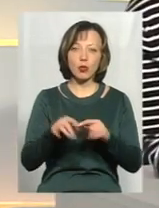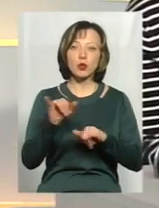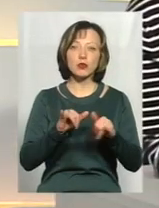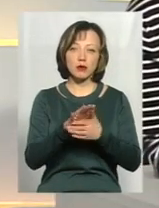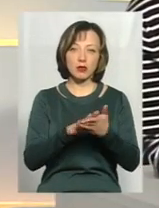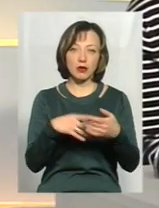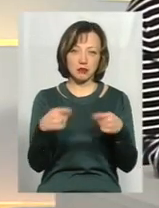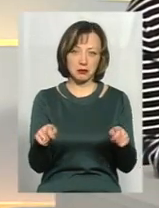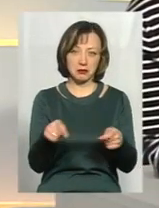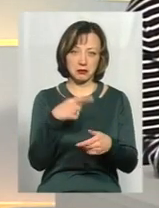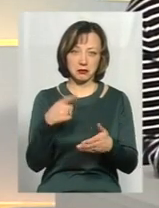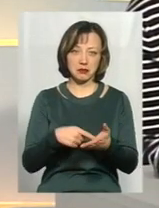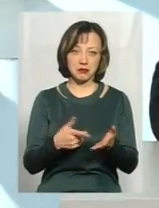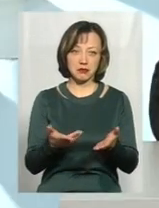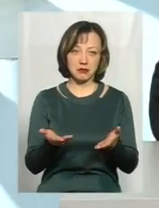вони потім їх дівають?